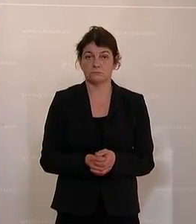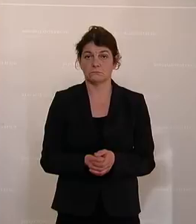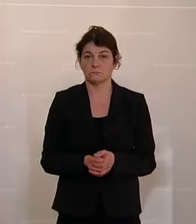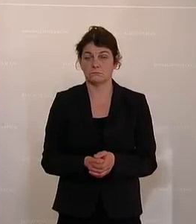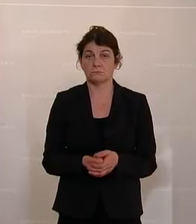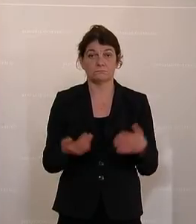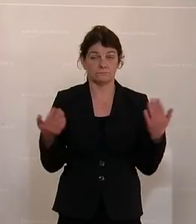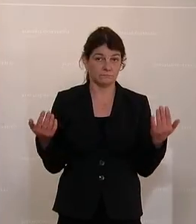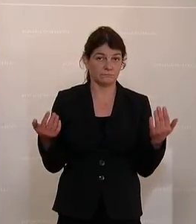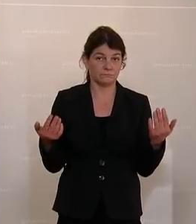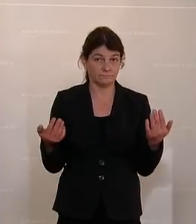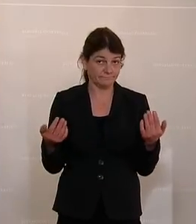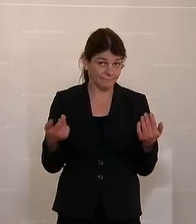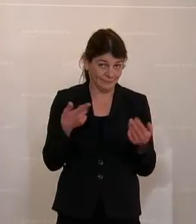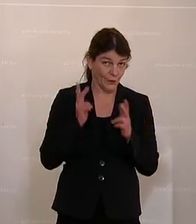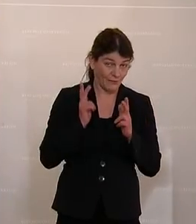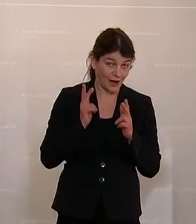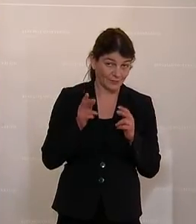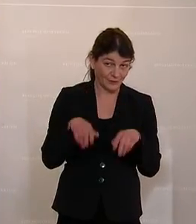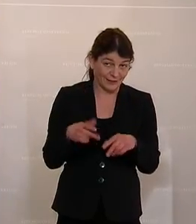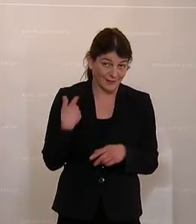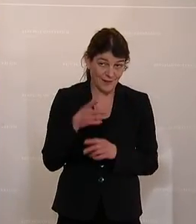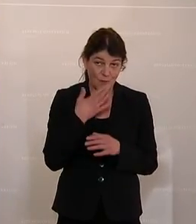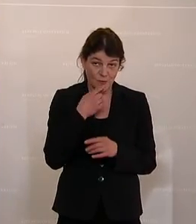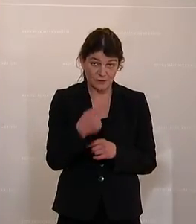Sie warten zu Recht, es gibt keine.